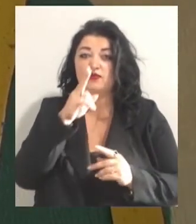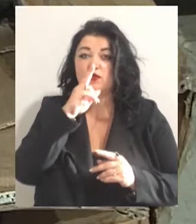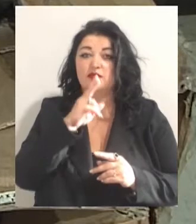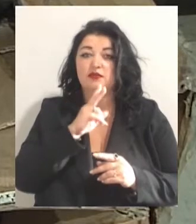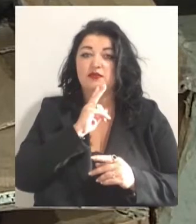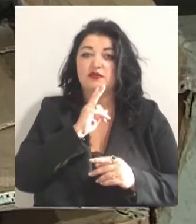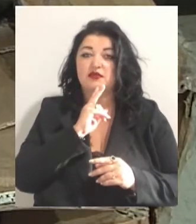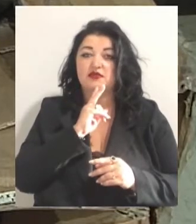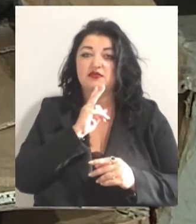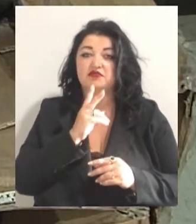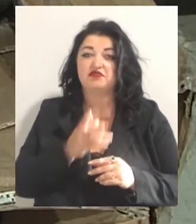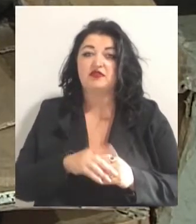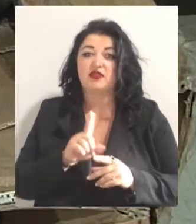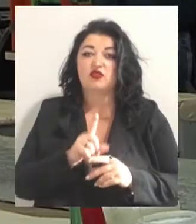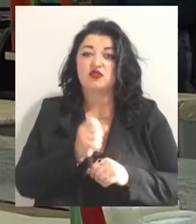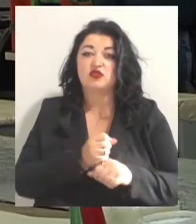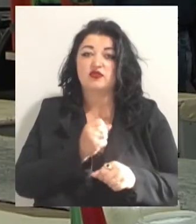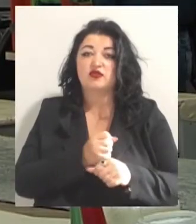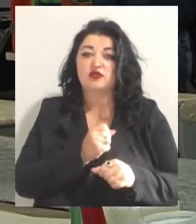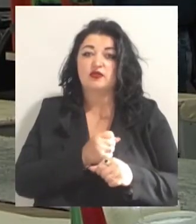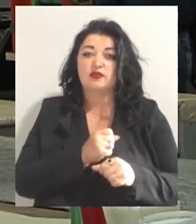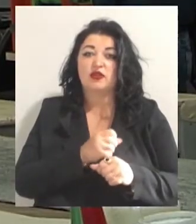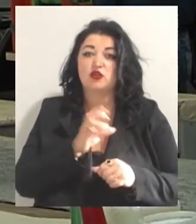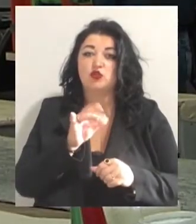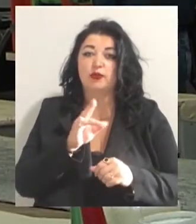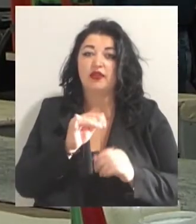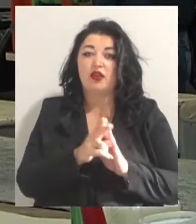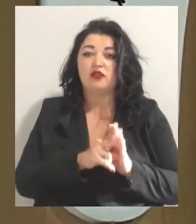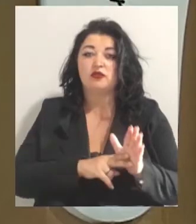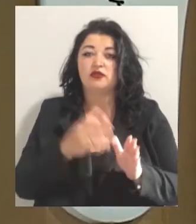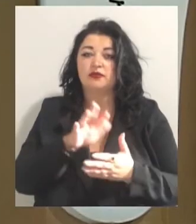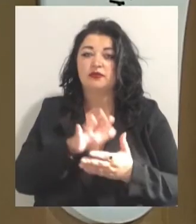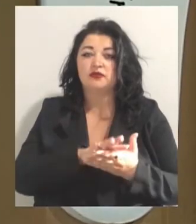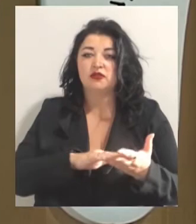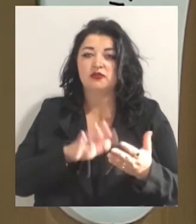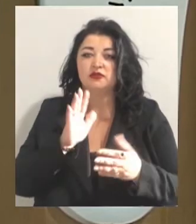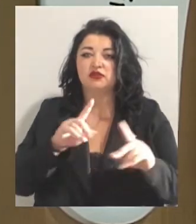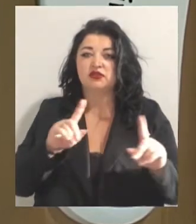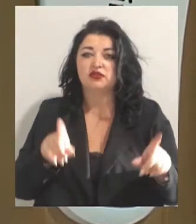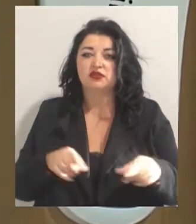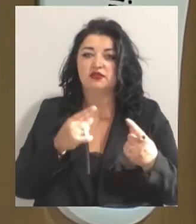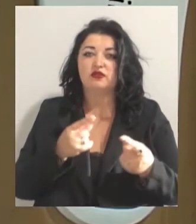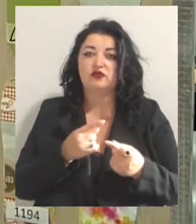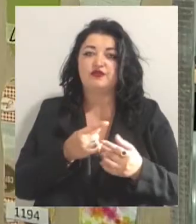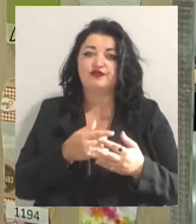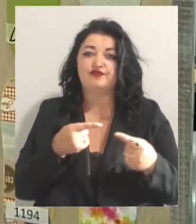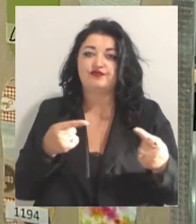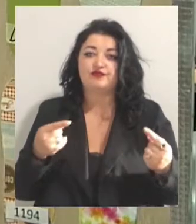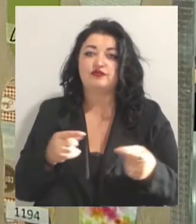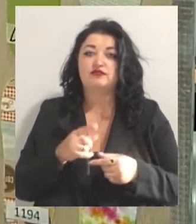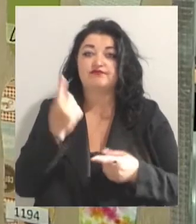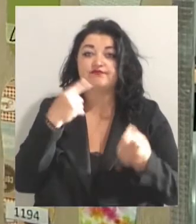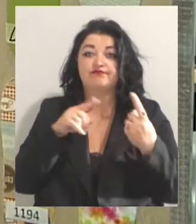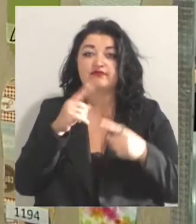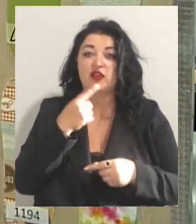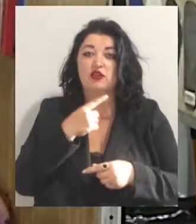устілки, також виробляють і ортопедичні супінатори, які у подальшому планують створювати по типу устілок. З композиту, з кавової макухи та